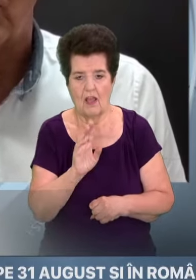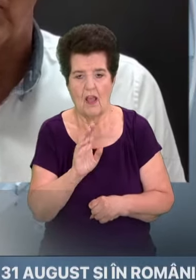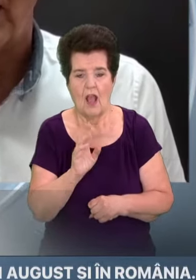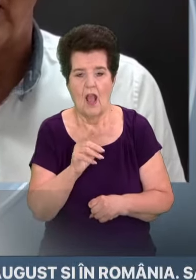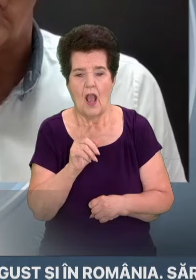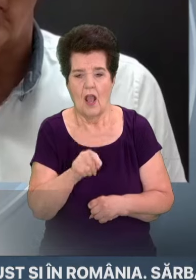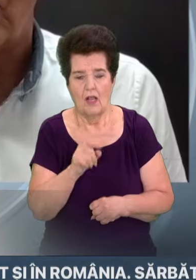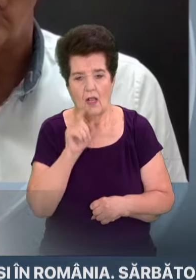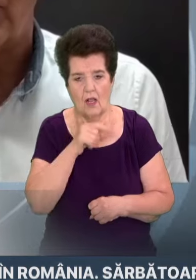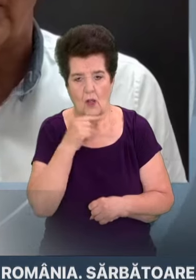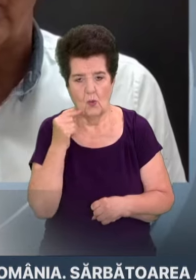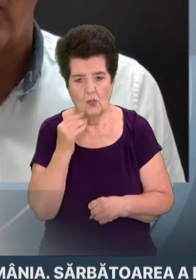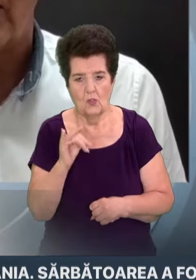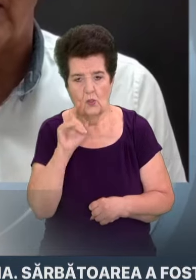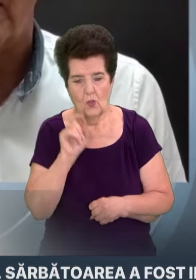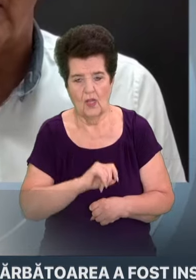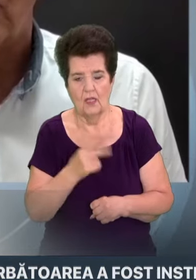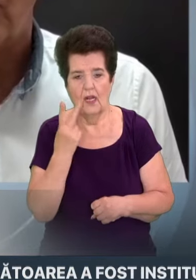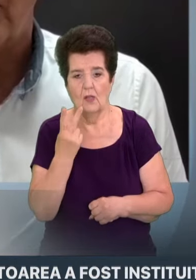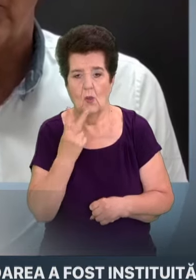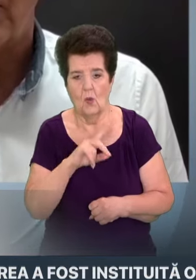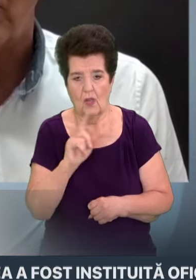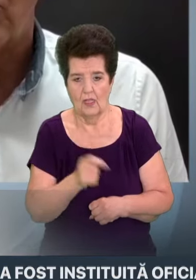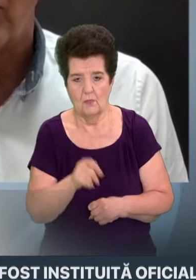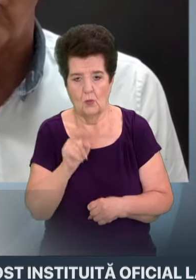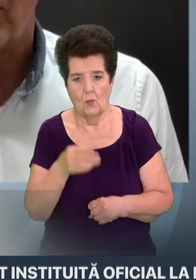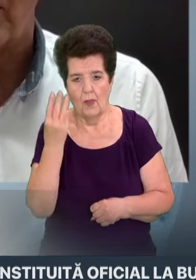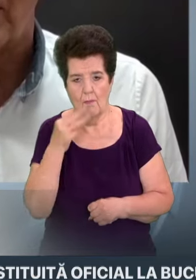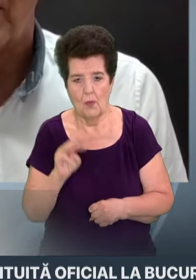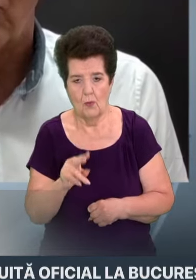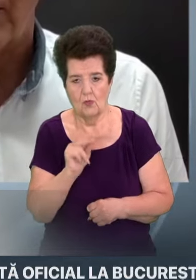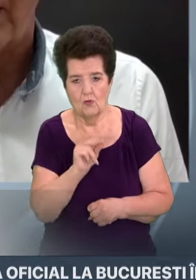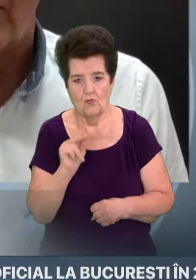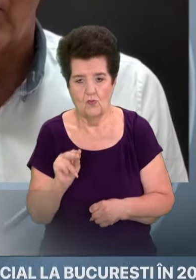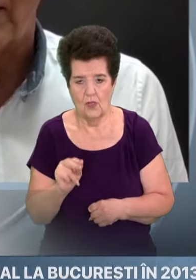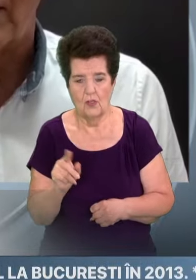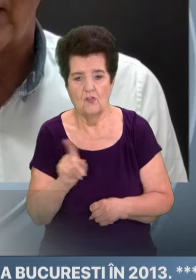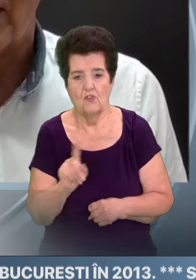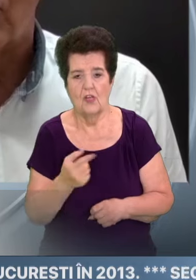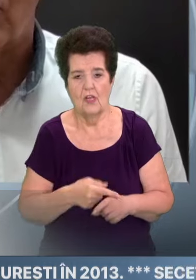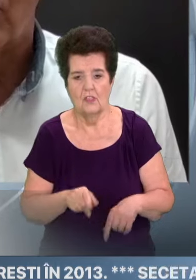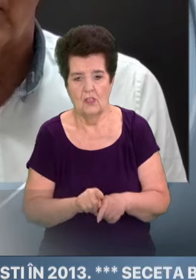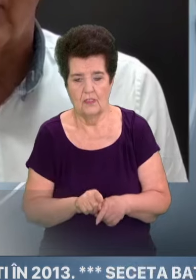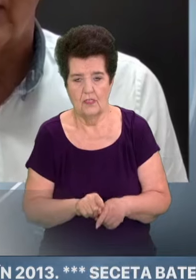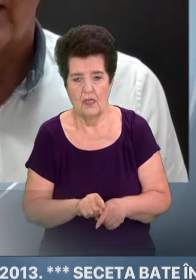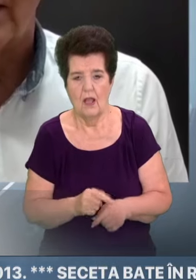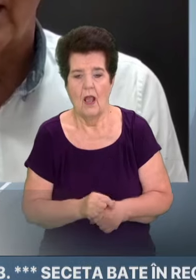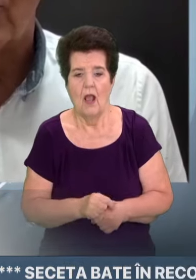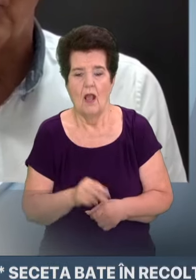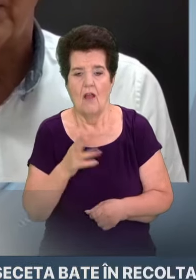Ruse cu Ucraina, ci la două războaie, după modelul CCN. Ce înseamnă un asemenea lucru?